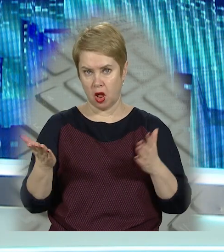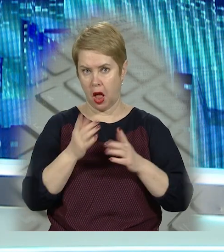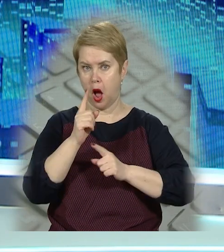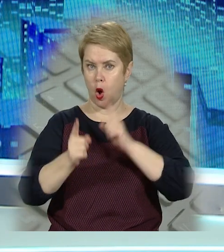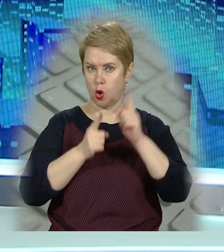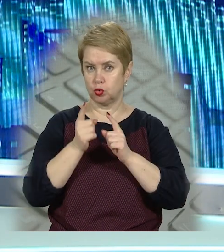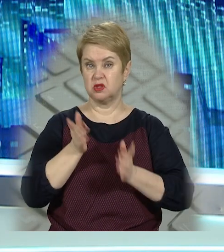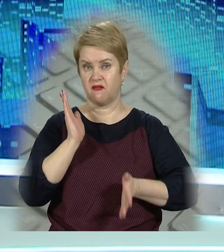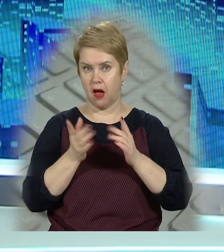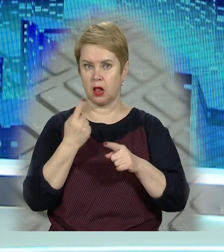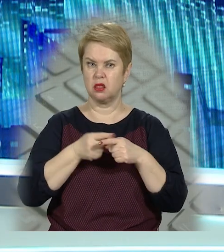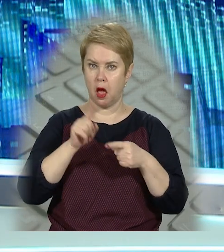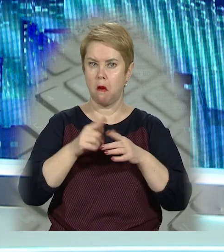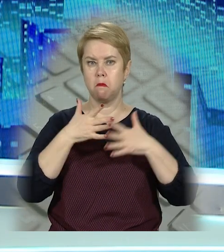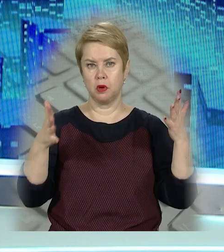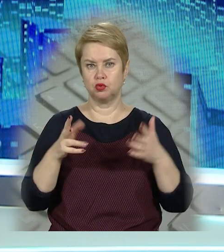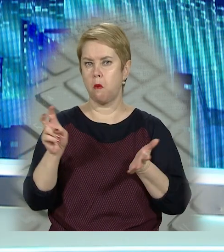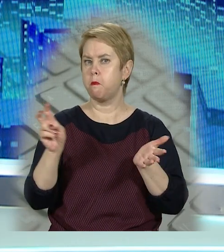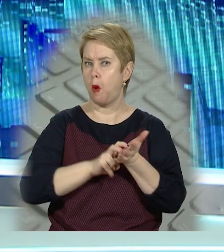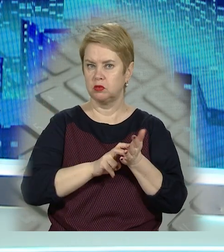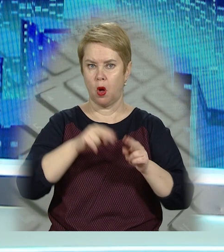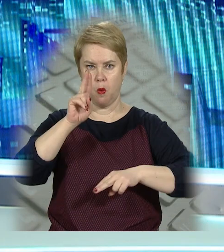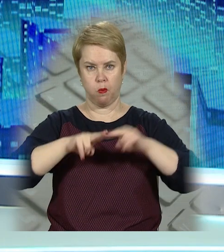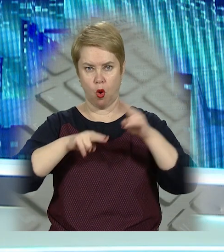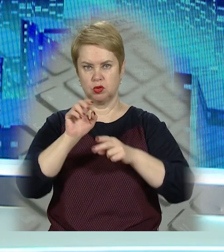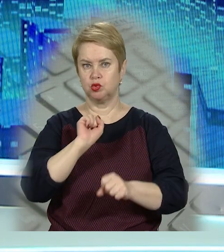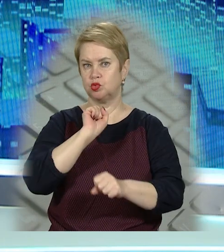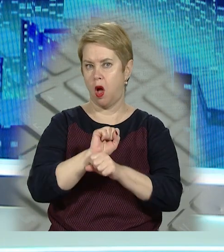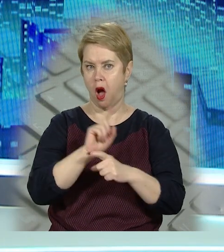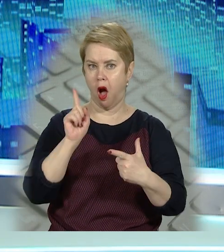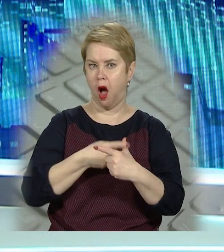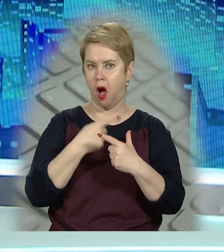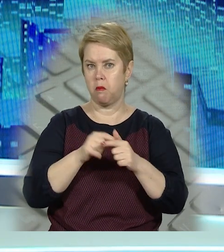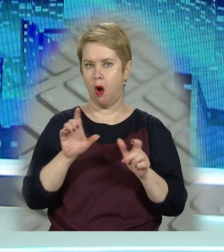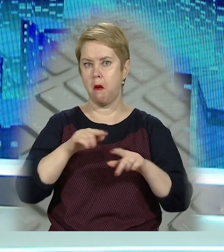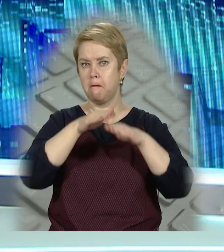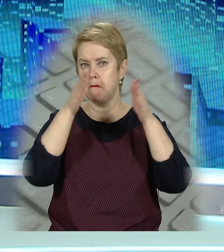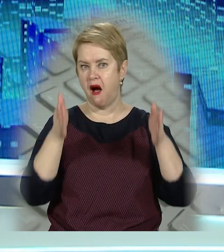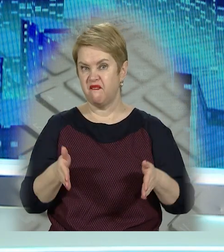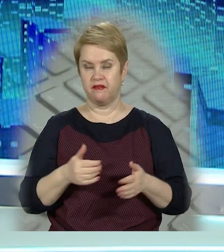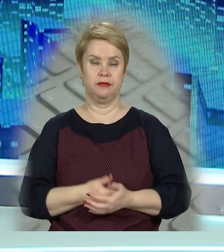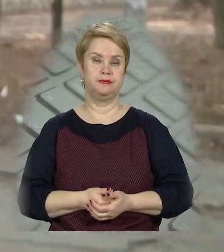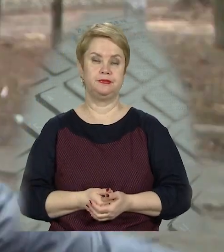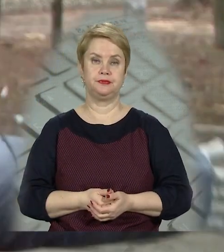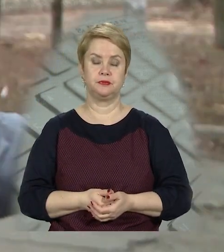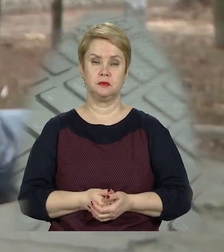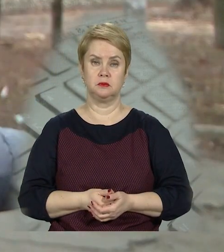реконструкція скверу. Та найбільше побоюються будівництва стоянки або ж мафів. Подробиці далі.